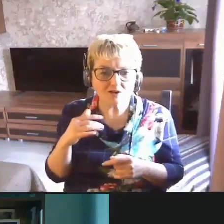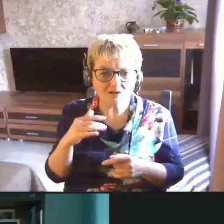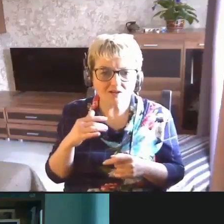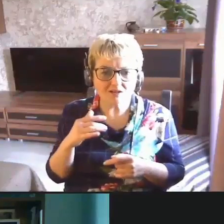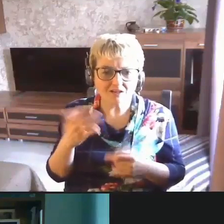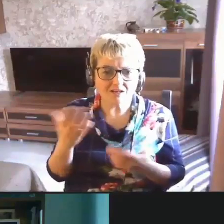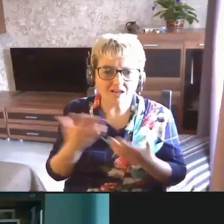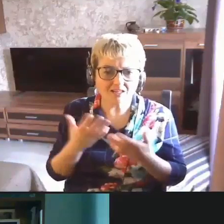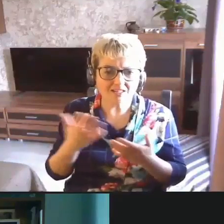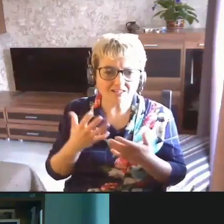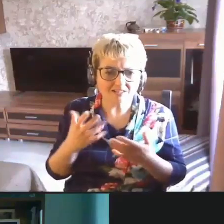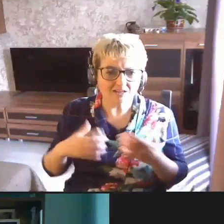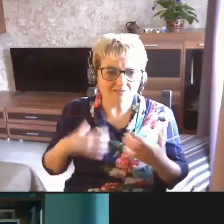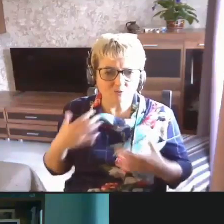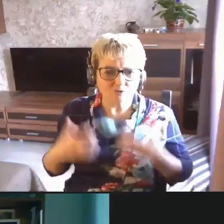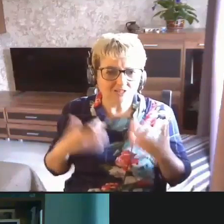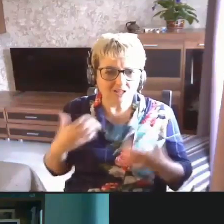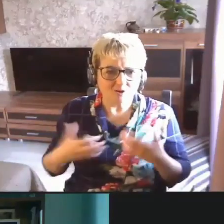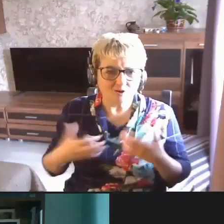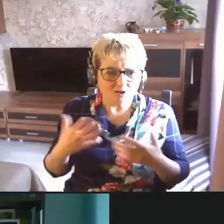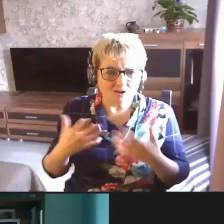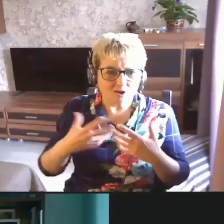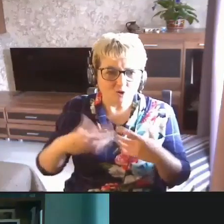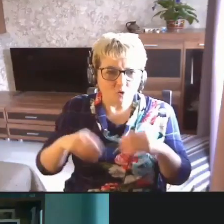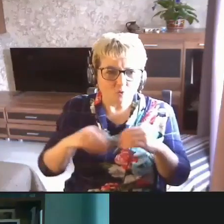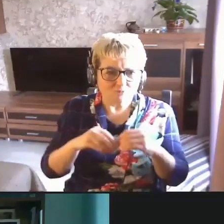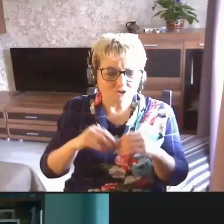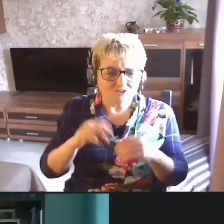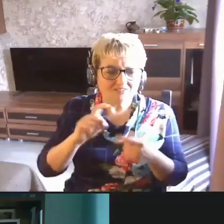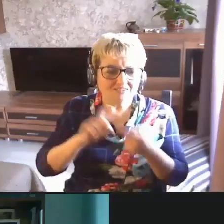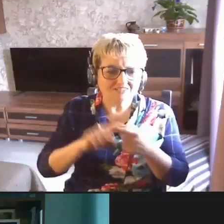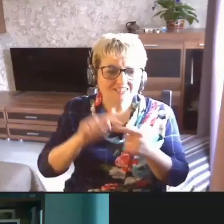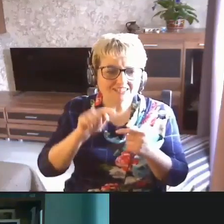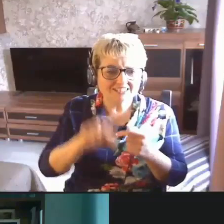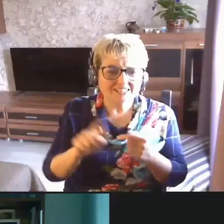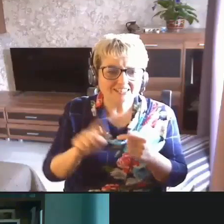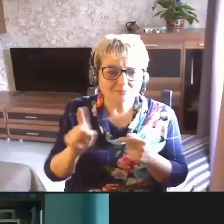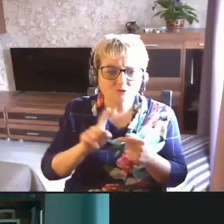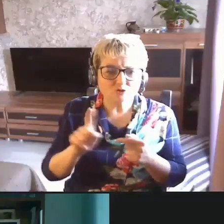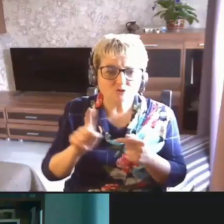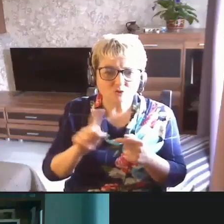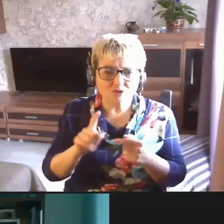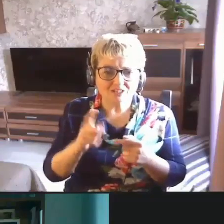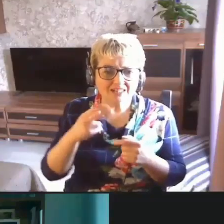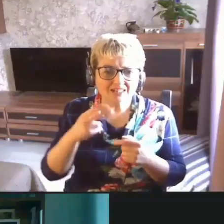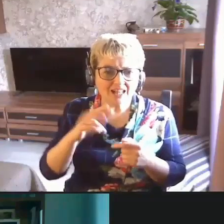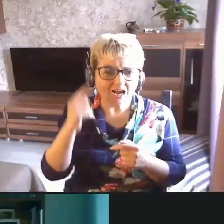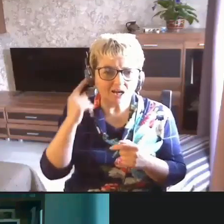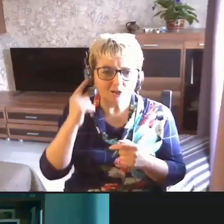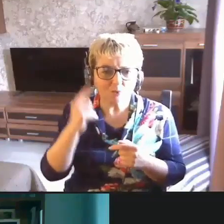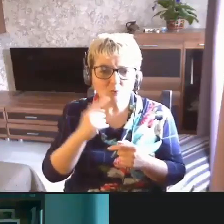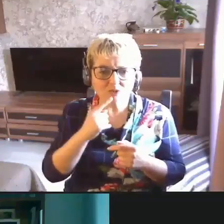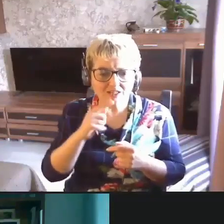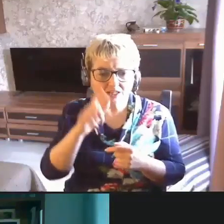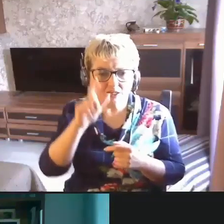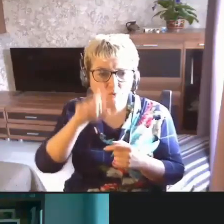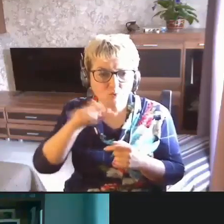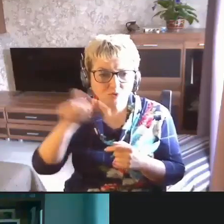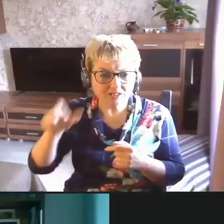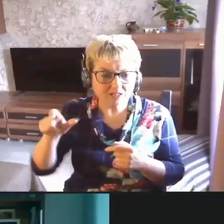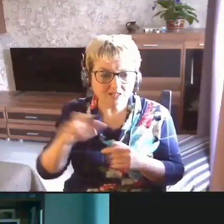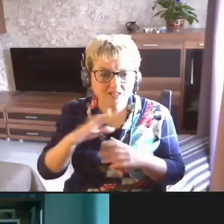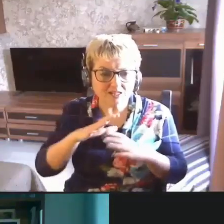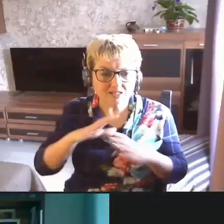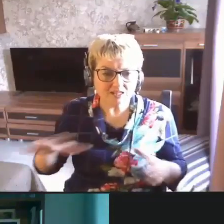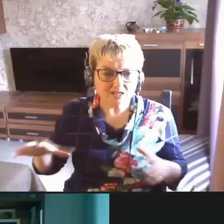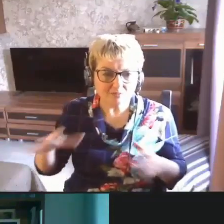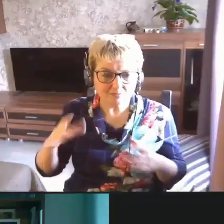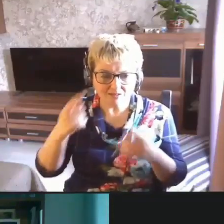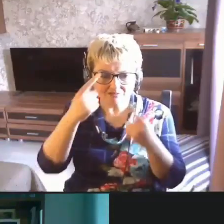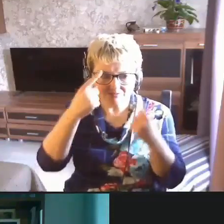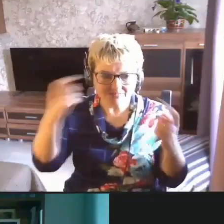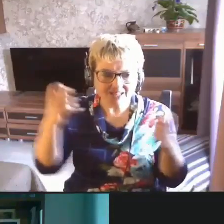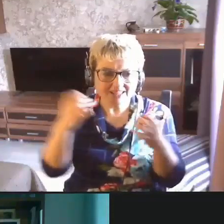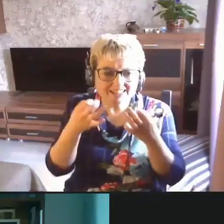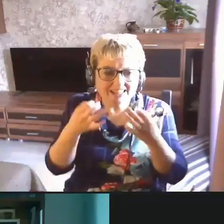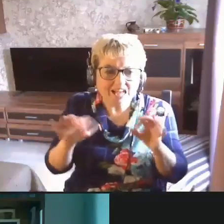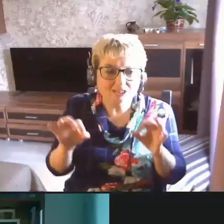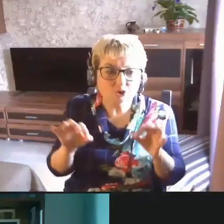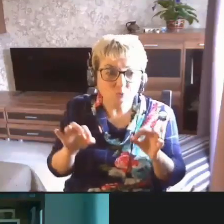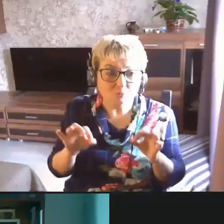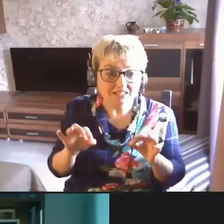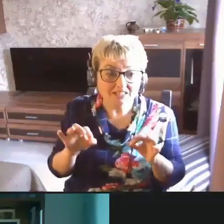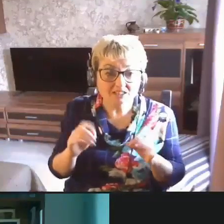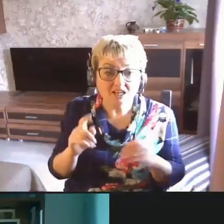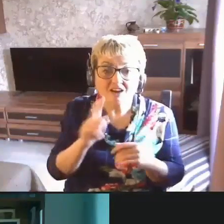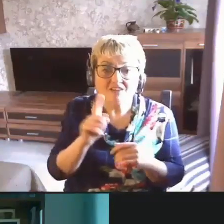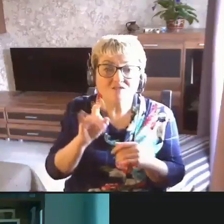таких бодоразных общества в связи с тем, что для глухих людей не было фронтовой доступности.